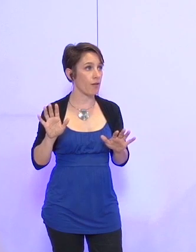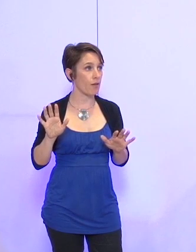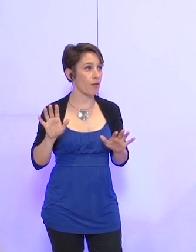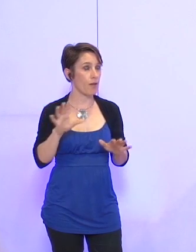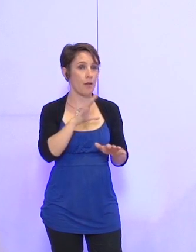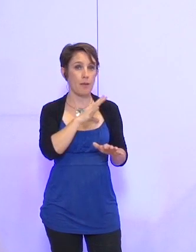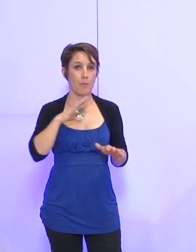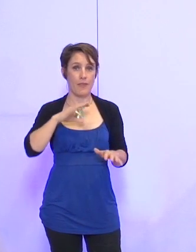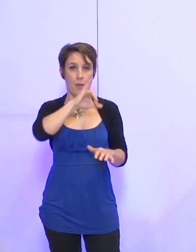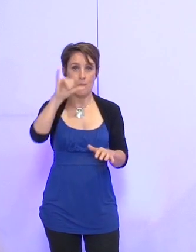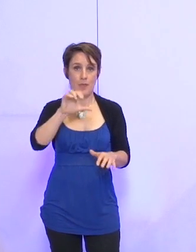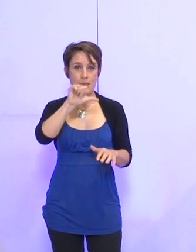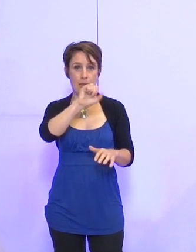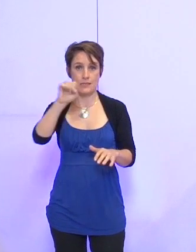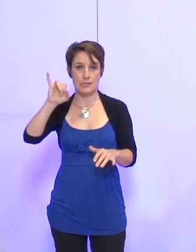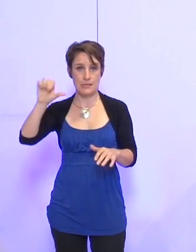Sonia Yassia.